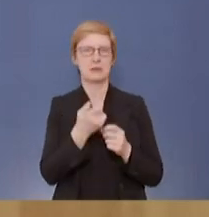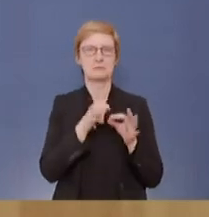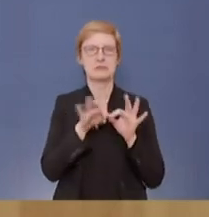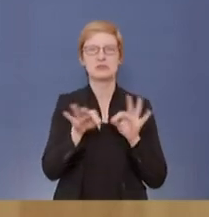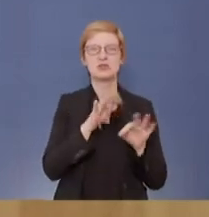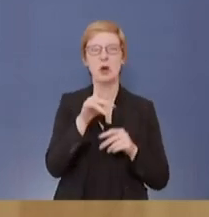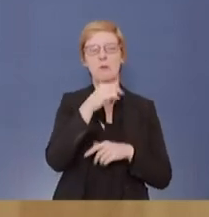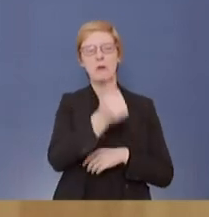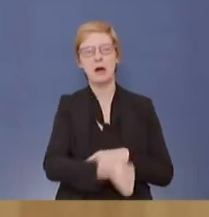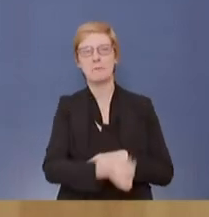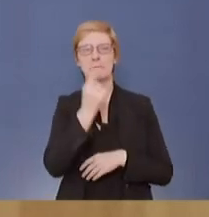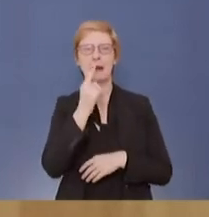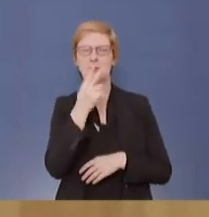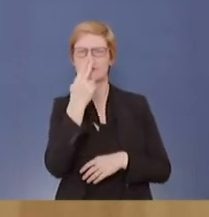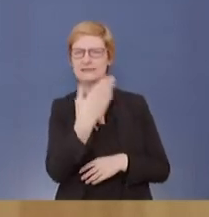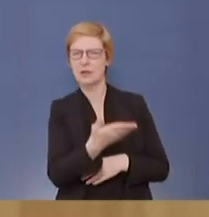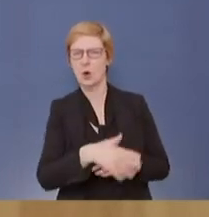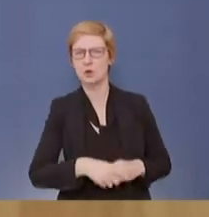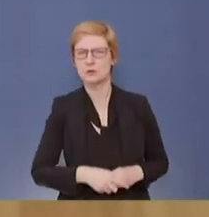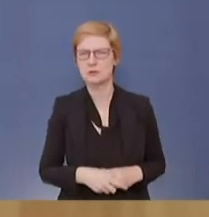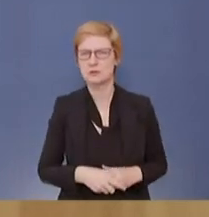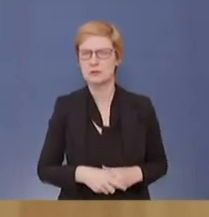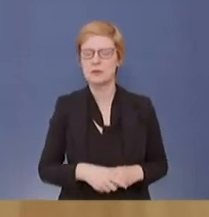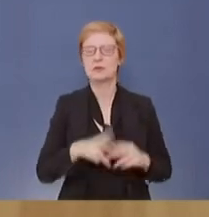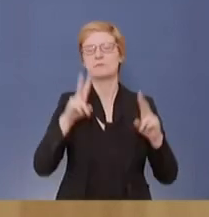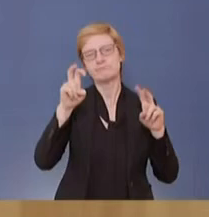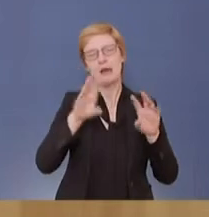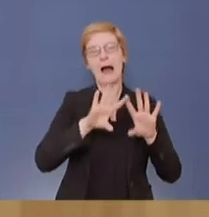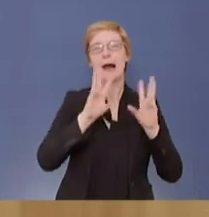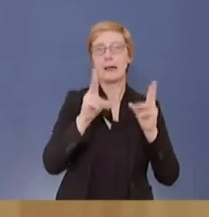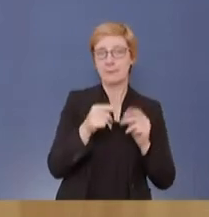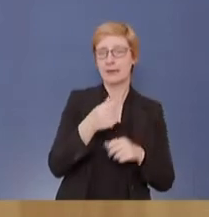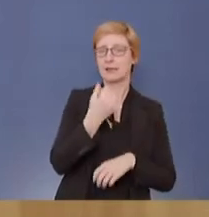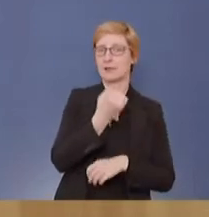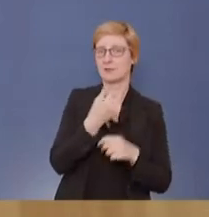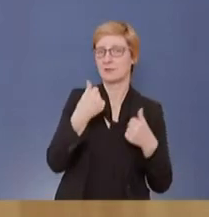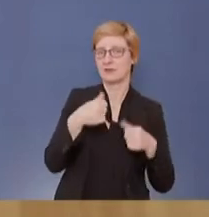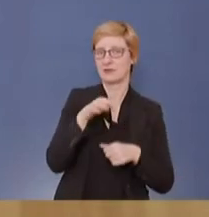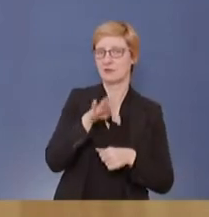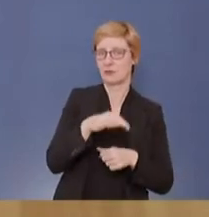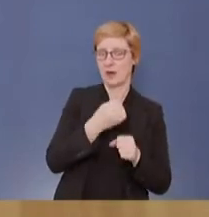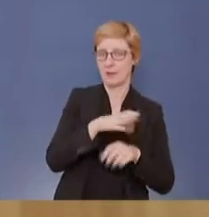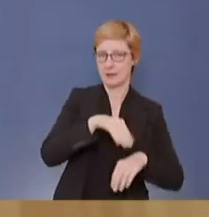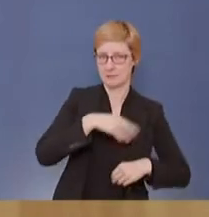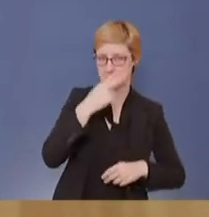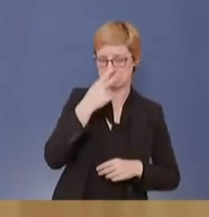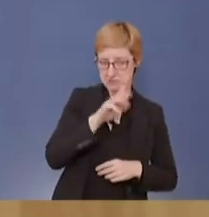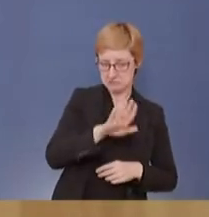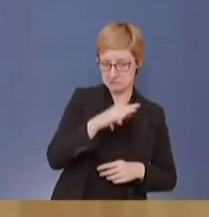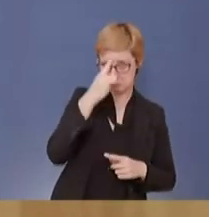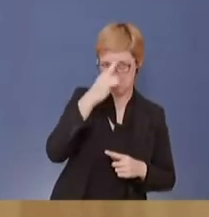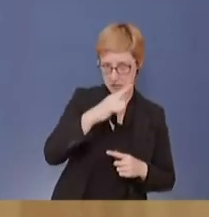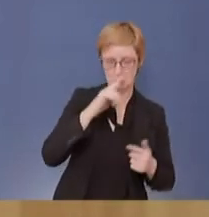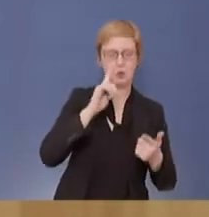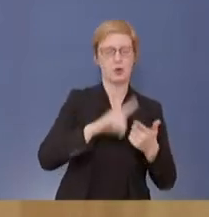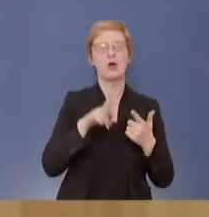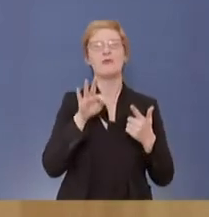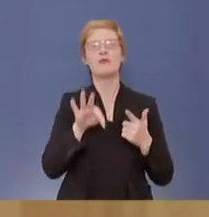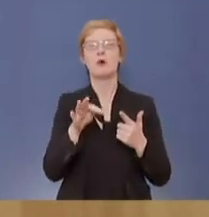übersehen. Also wie ist da die Haltung, was eine allgemeine Impfpflicht angeht für Arbeitnehmer? Und die zweite Frage, es gibt ja für bestimmte Berufszweige,